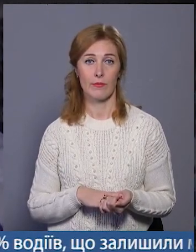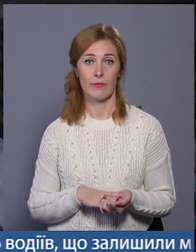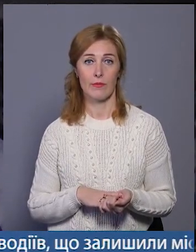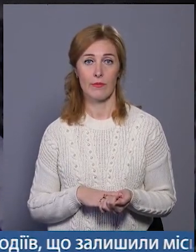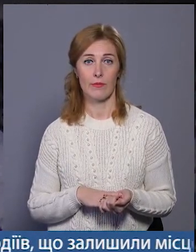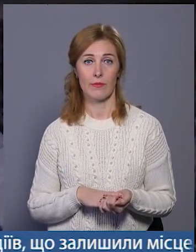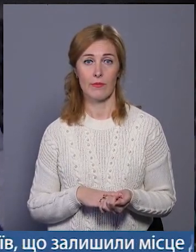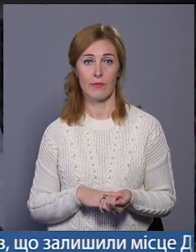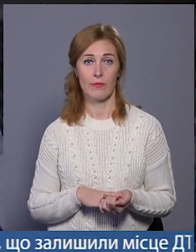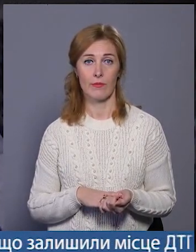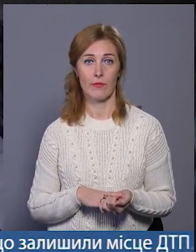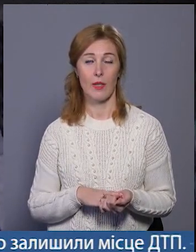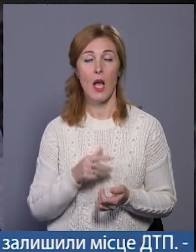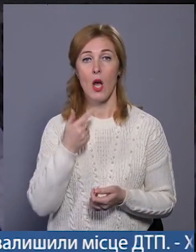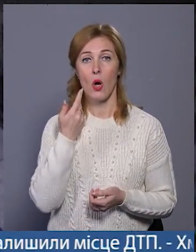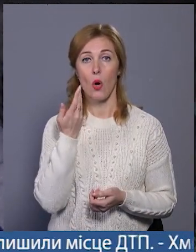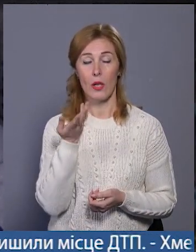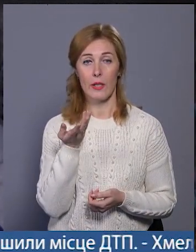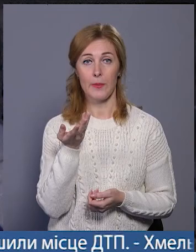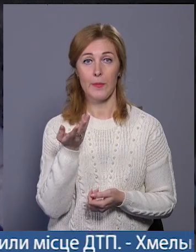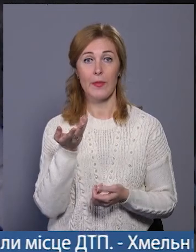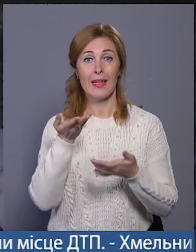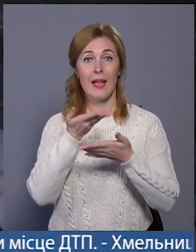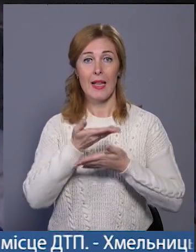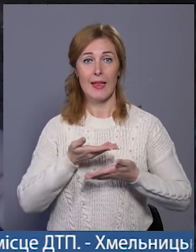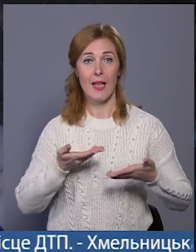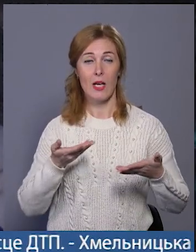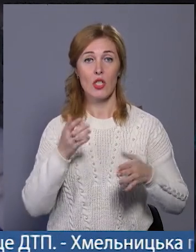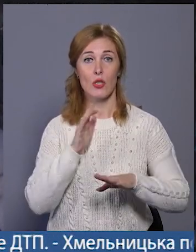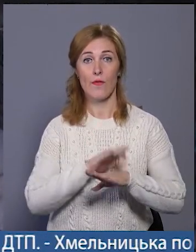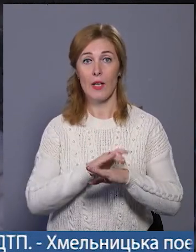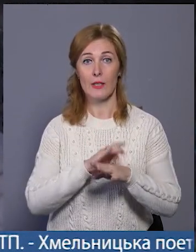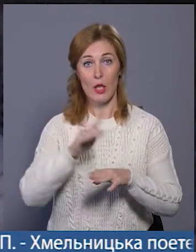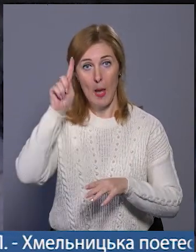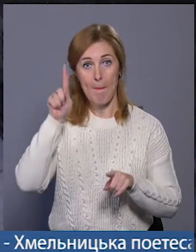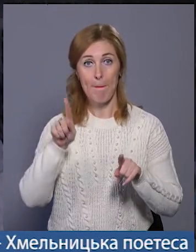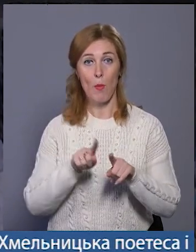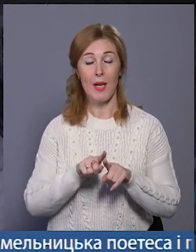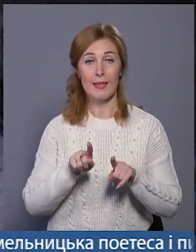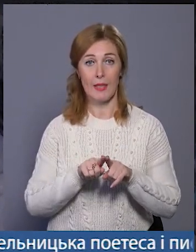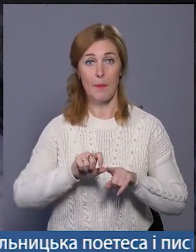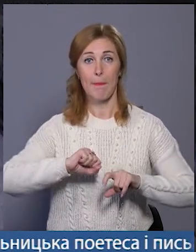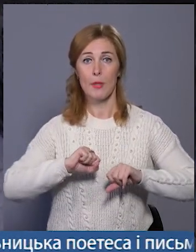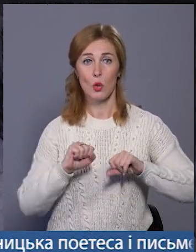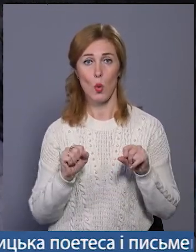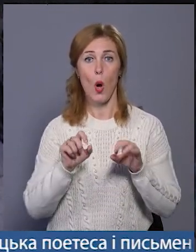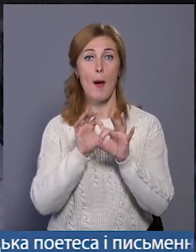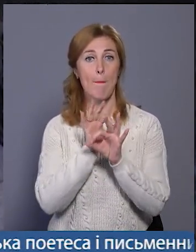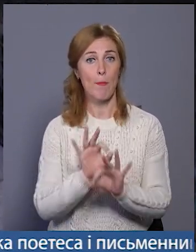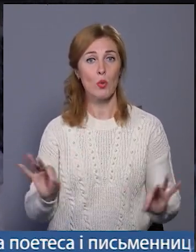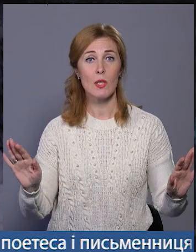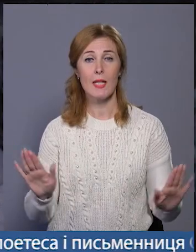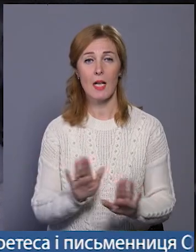Кривосуддя, коли наш фактично побратим, музикальний навіть